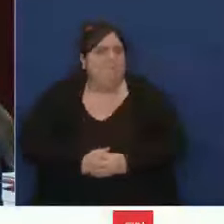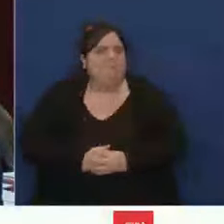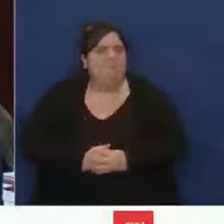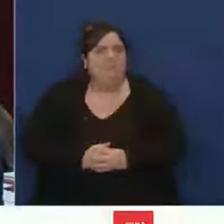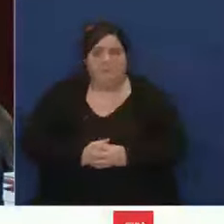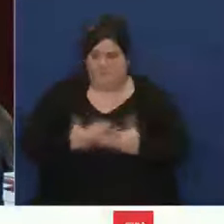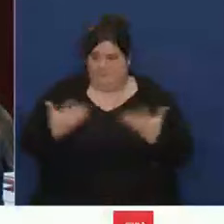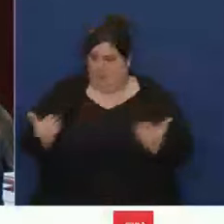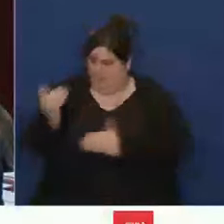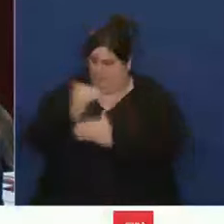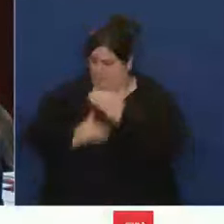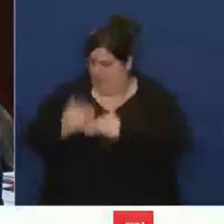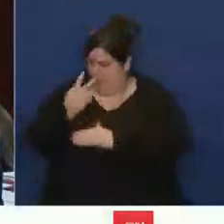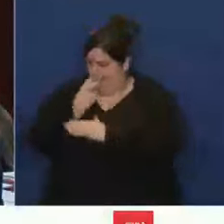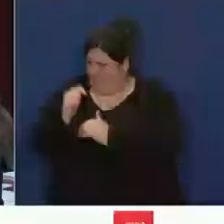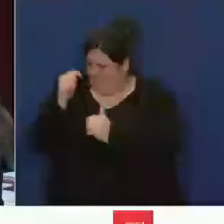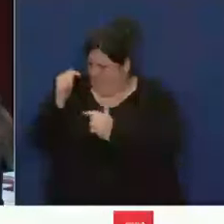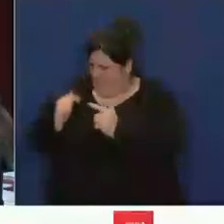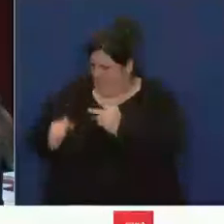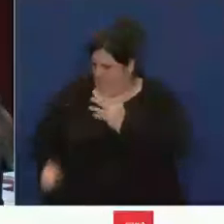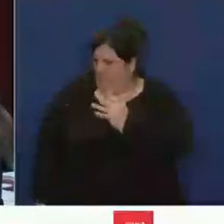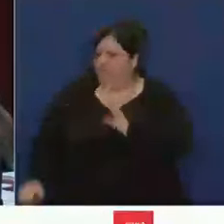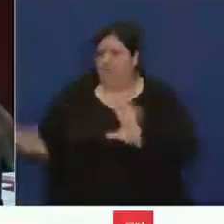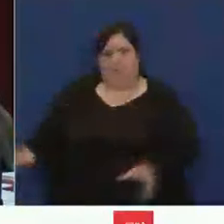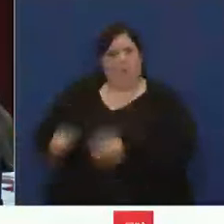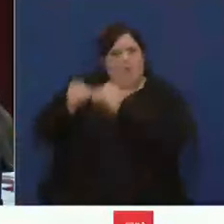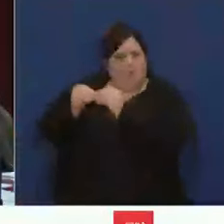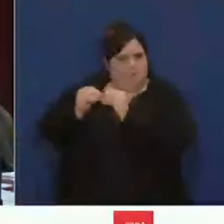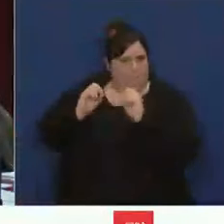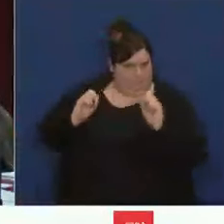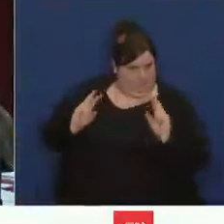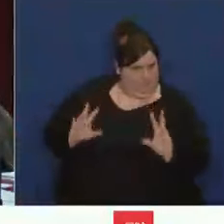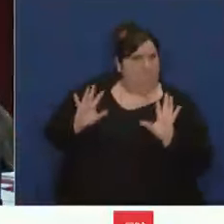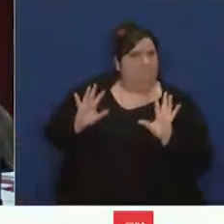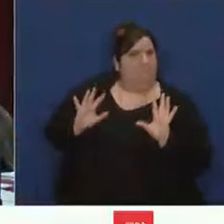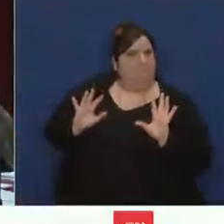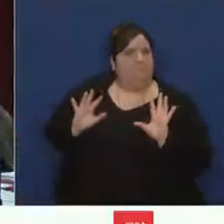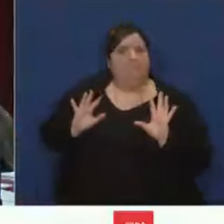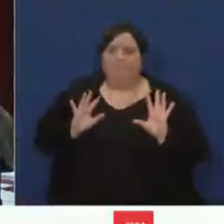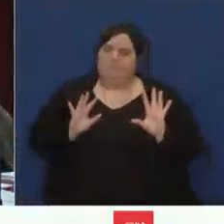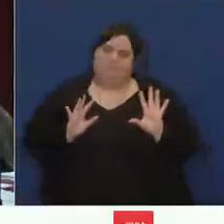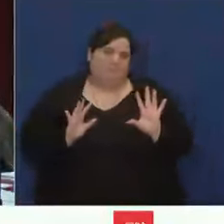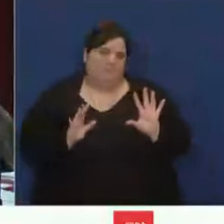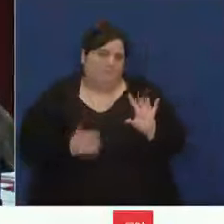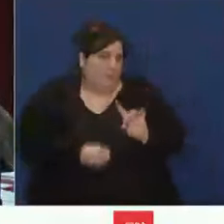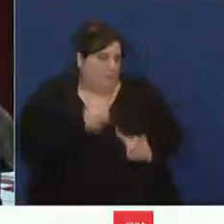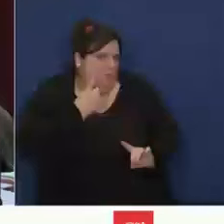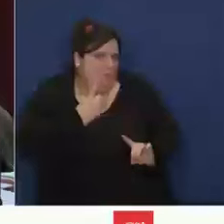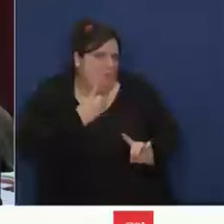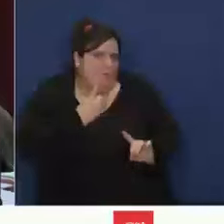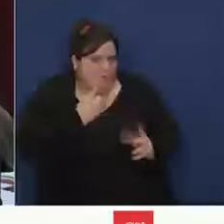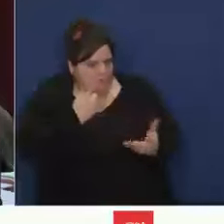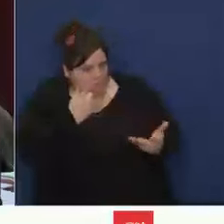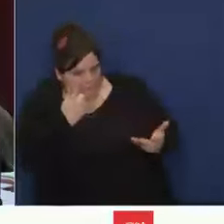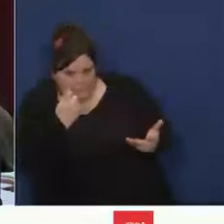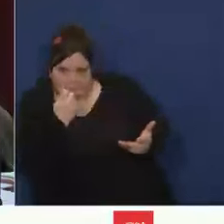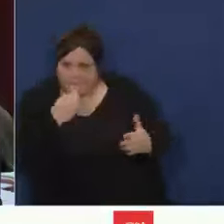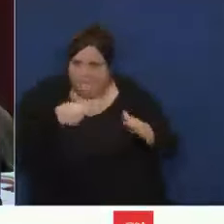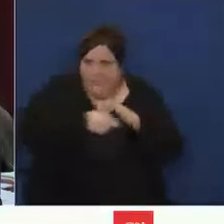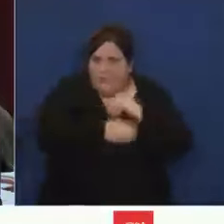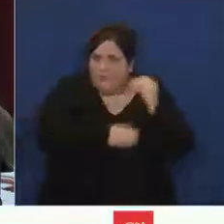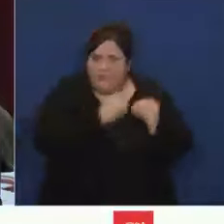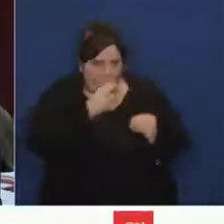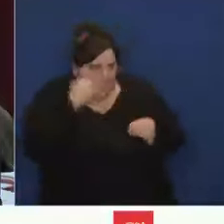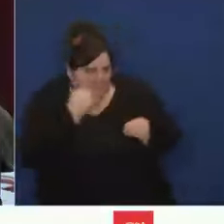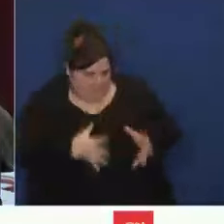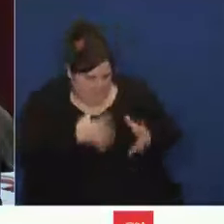des risques. Et comme cela a été dit, mais je pense que vous en êtes consciente, cela demande, bien entendu, un certain nombre de moyens de façon à ce que